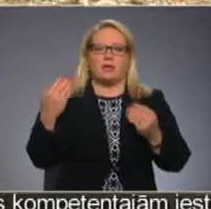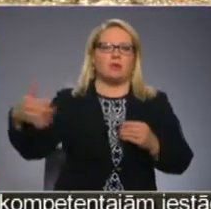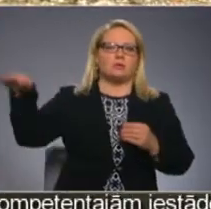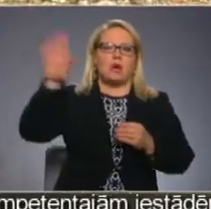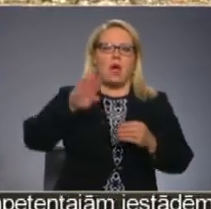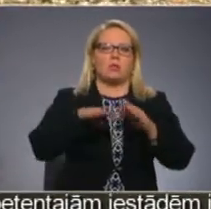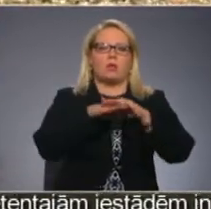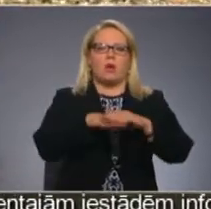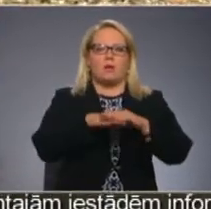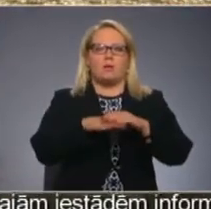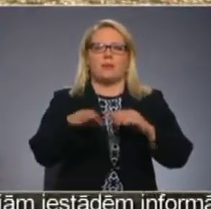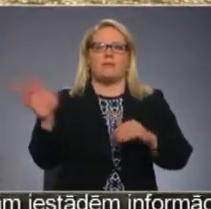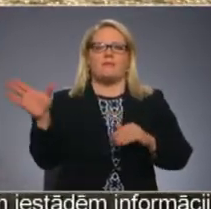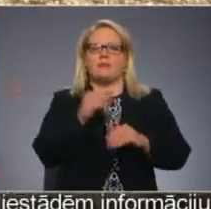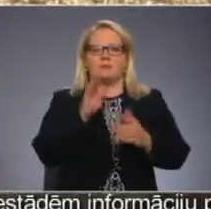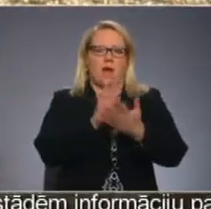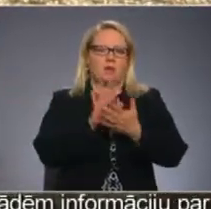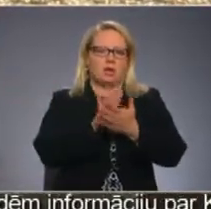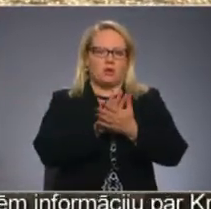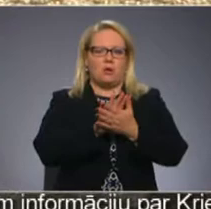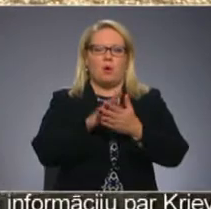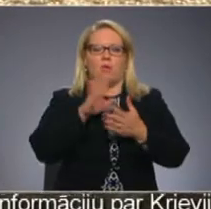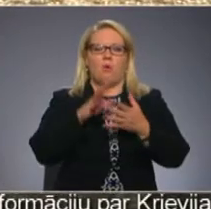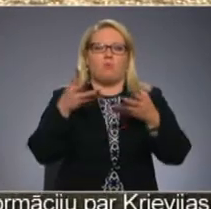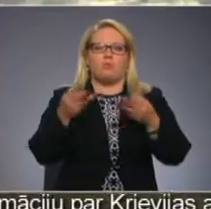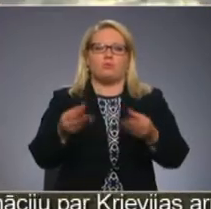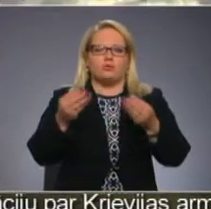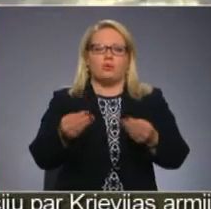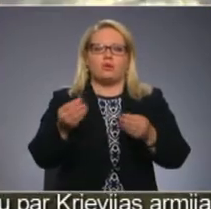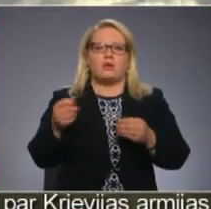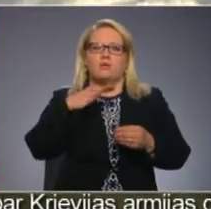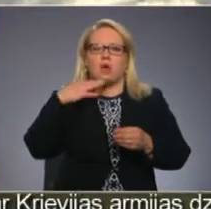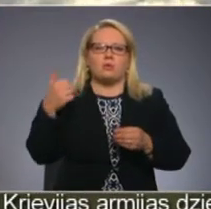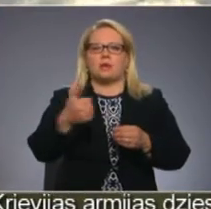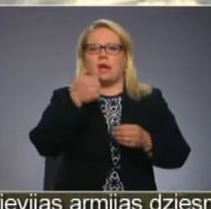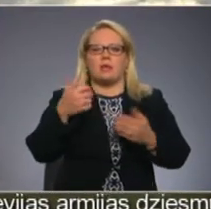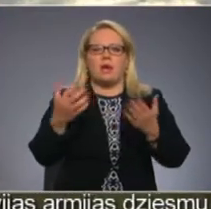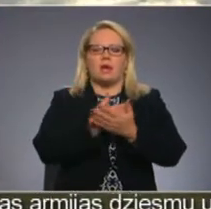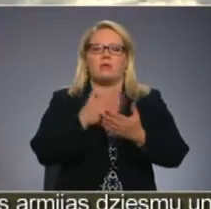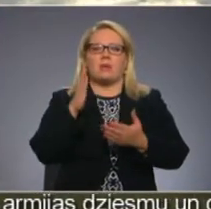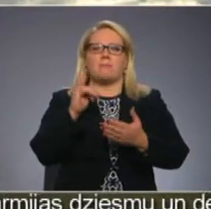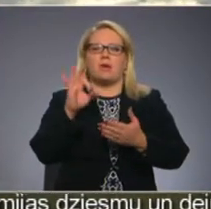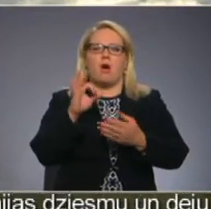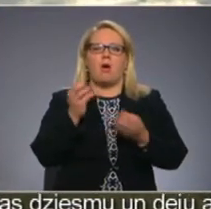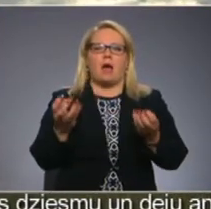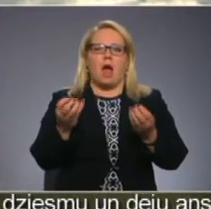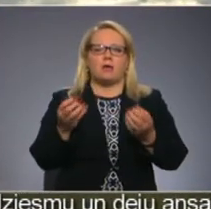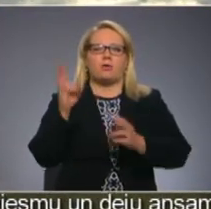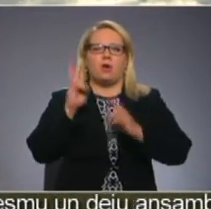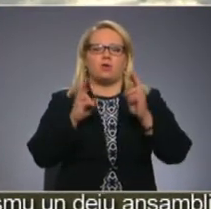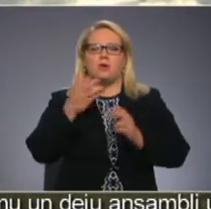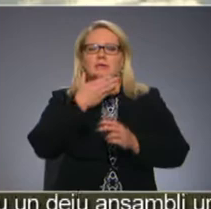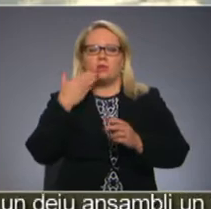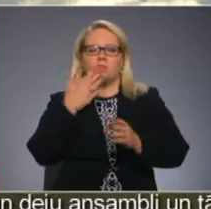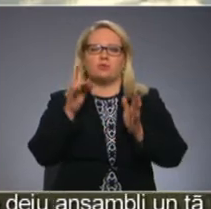noglabā tikuši vēst visakritumu. No pūstošās daļas jau vairākas gadus tiek iegūt biogāzi un ražot siltums un